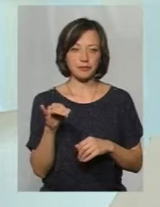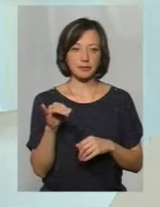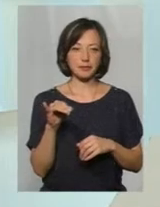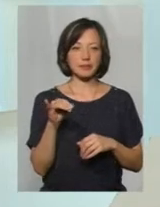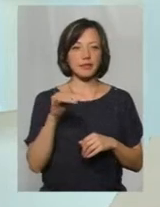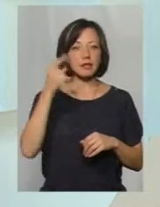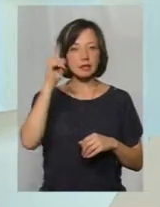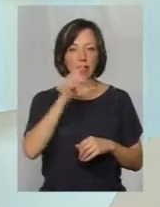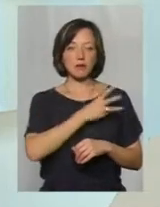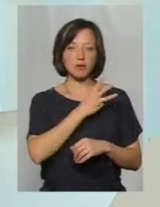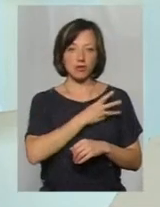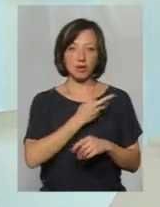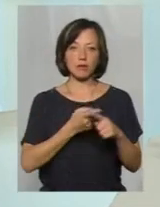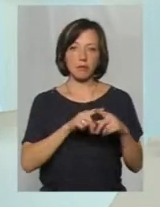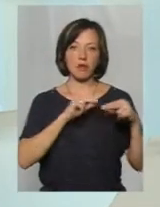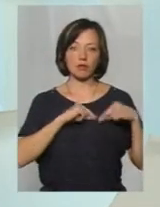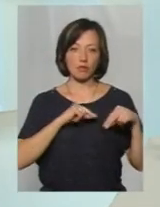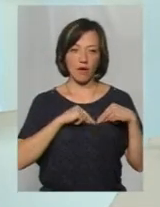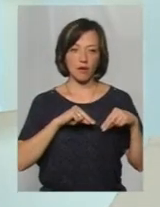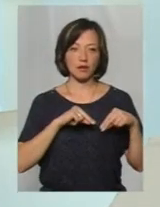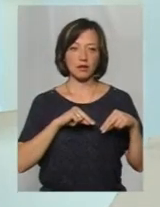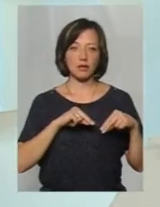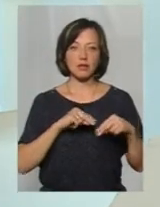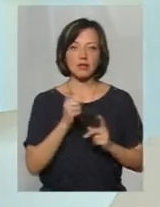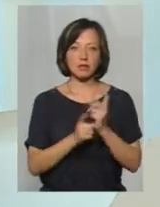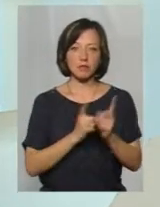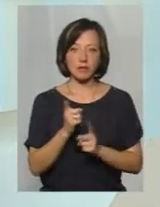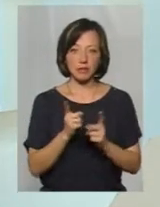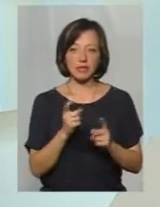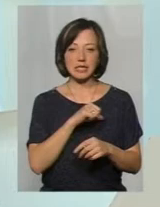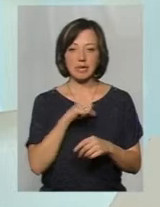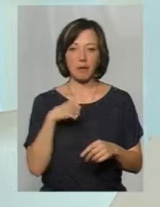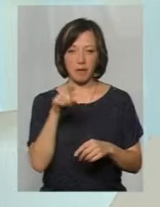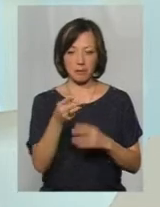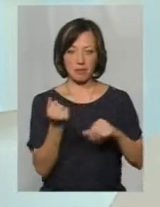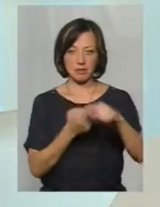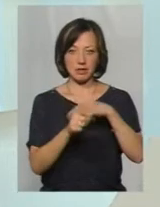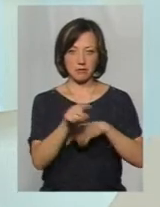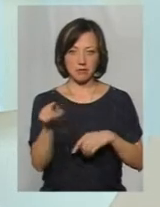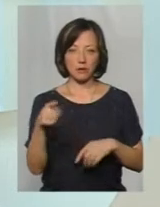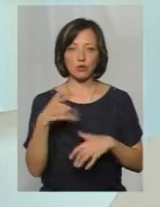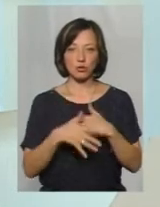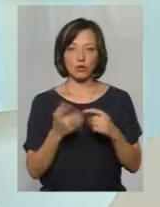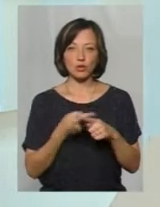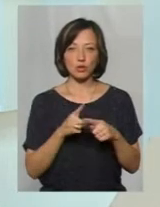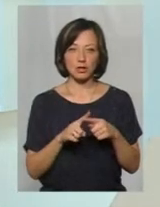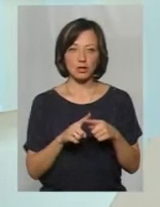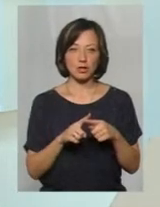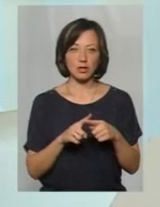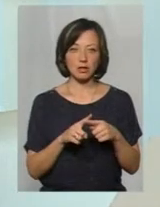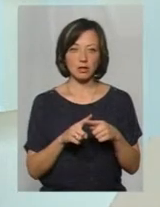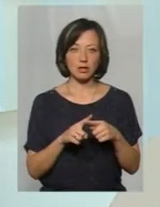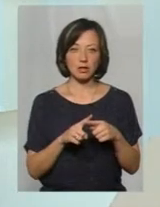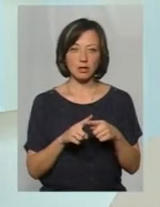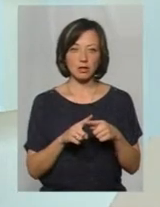знань і бажання працювати, бажання змінювати самих підприємців також. Зрозуміло, що це, як я вже казав в інтерв'ю,